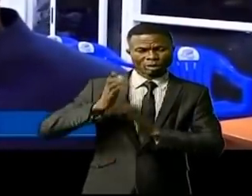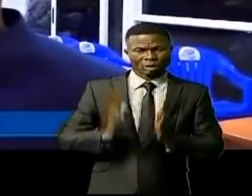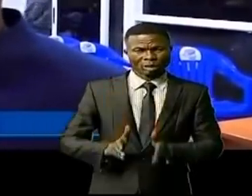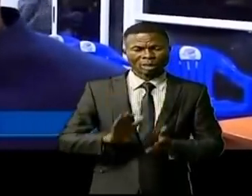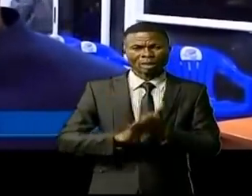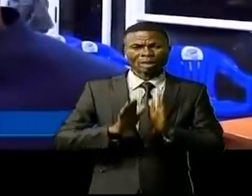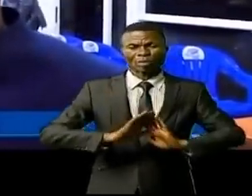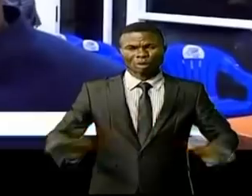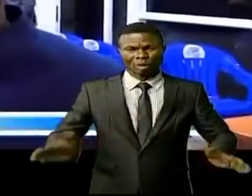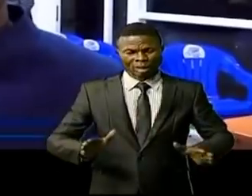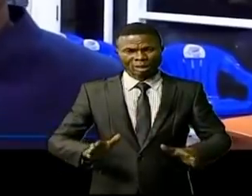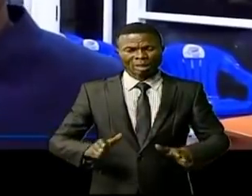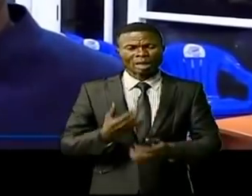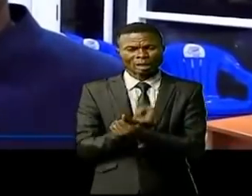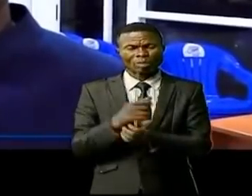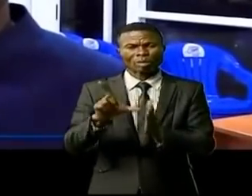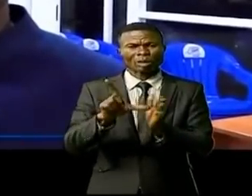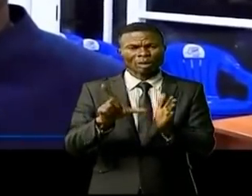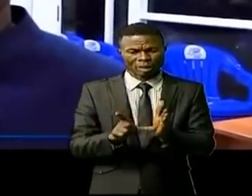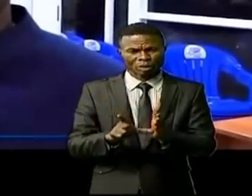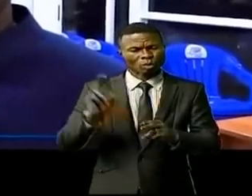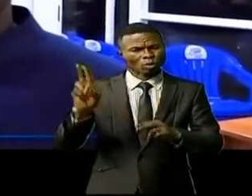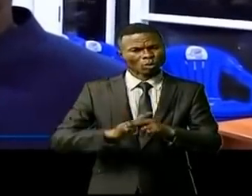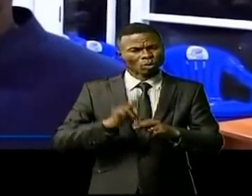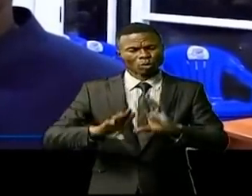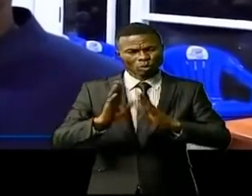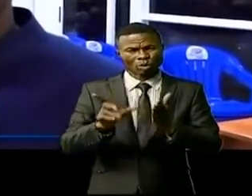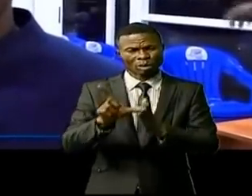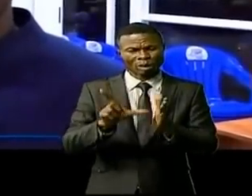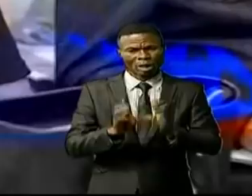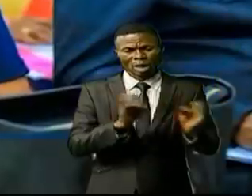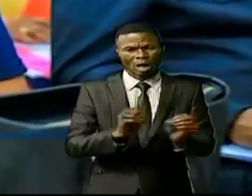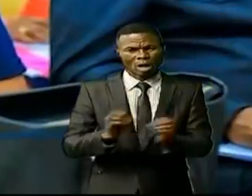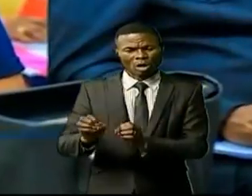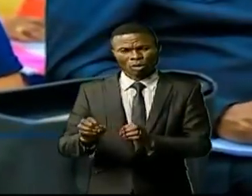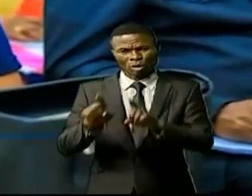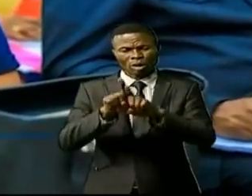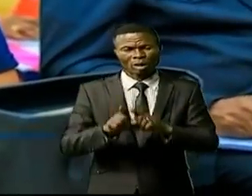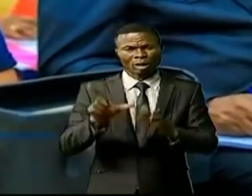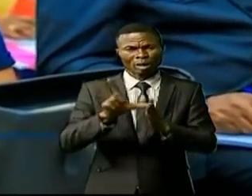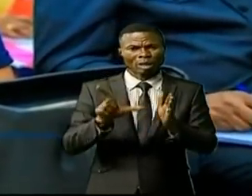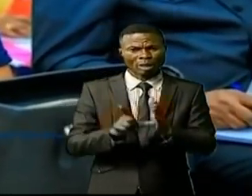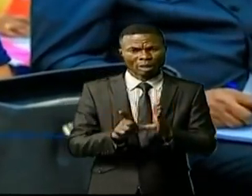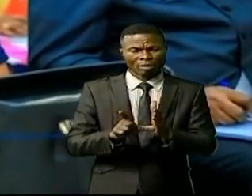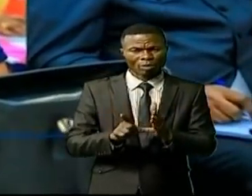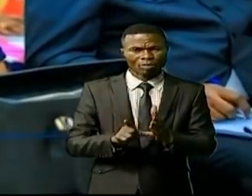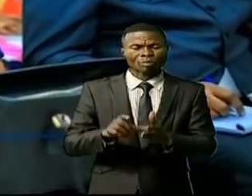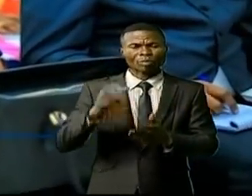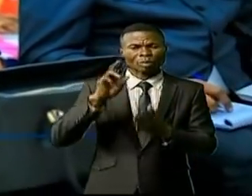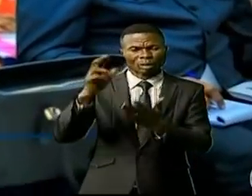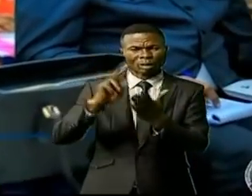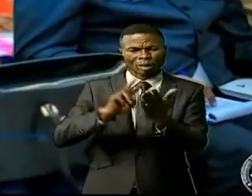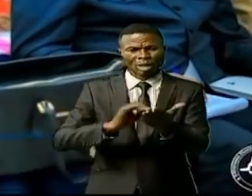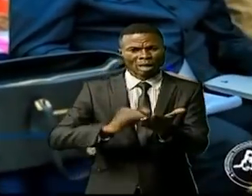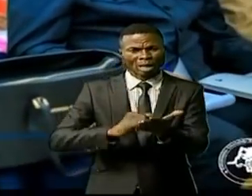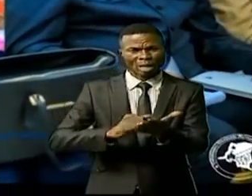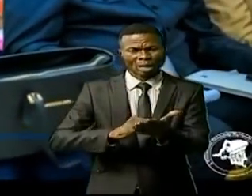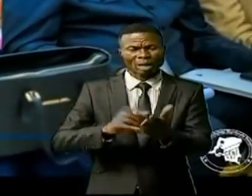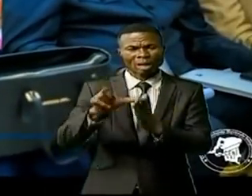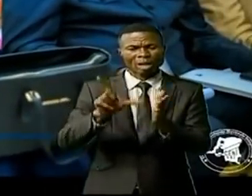mieux manier la loi, tout ce qui concerne la loi organique, la loi sur l'enrôlement, la loi